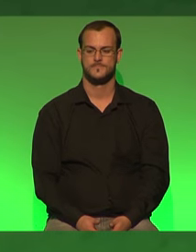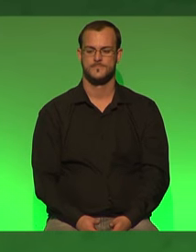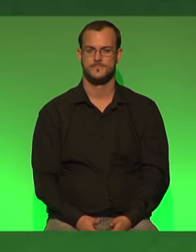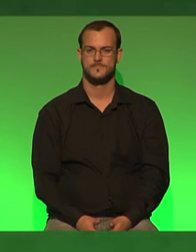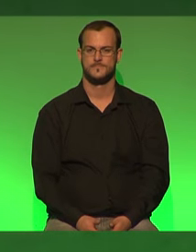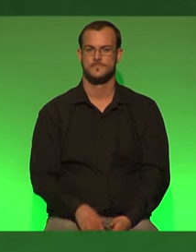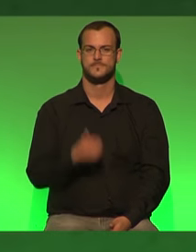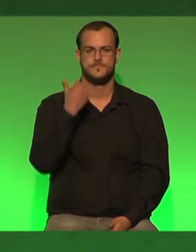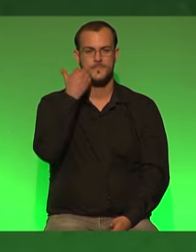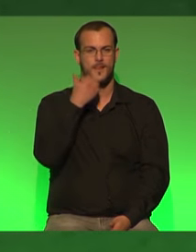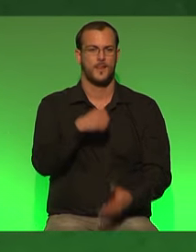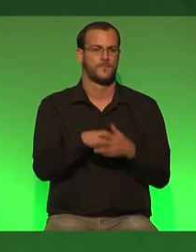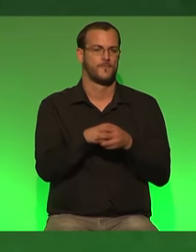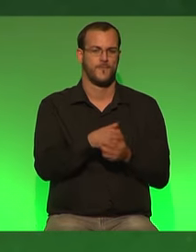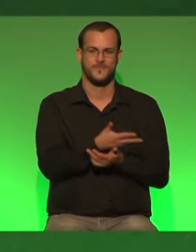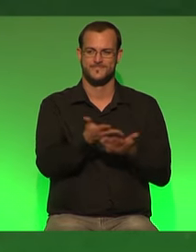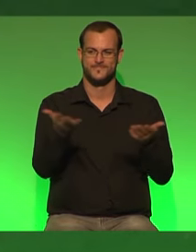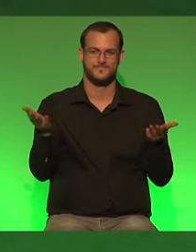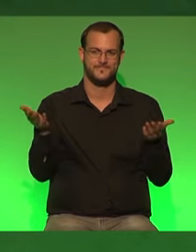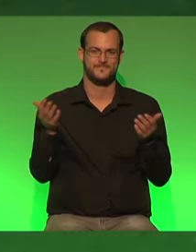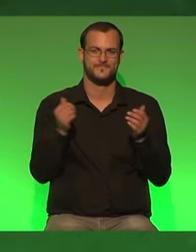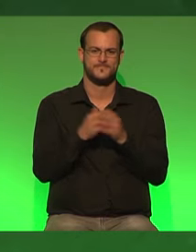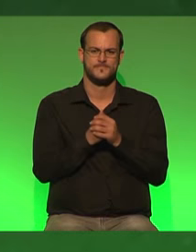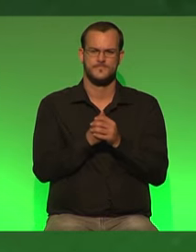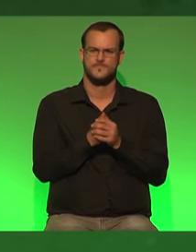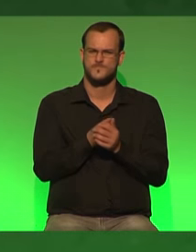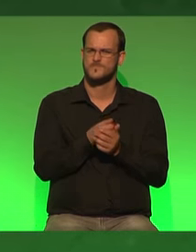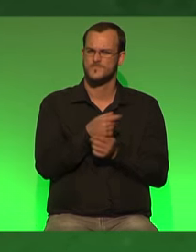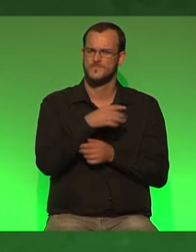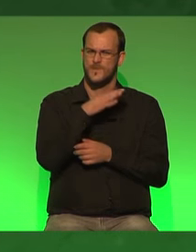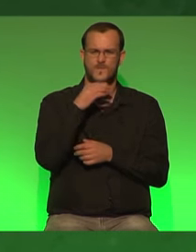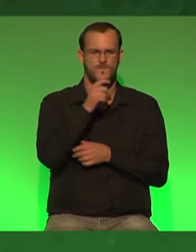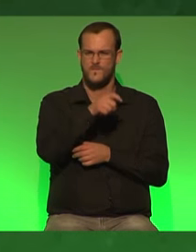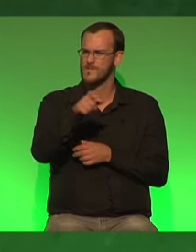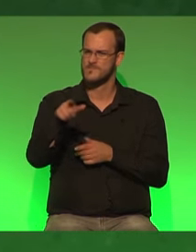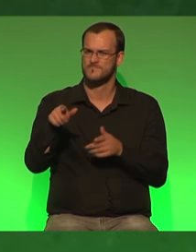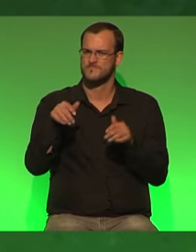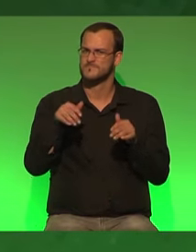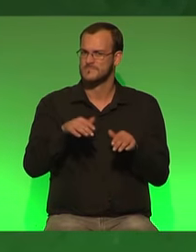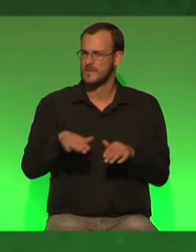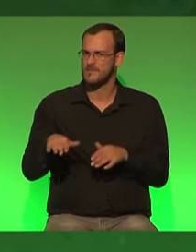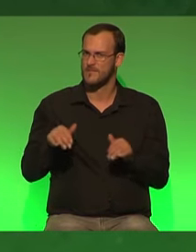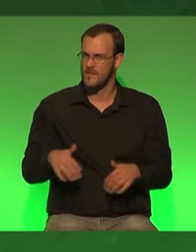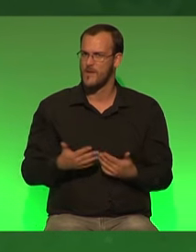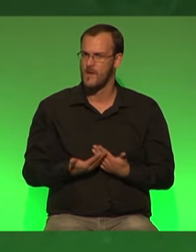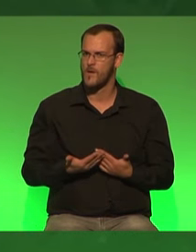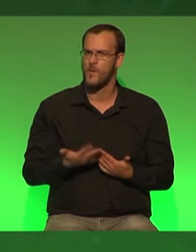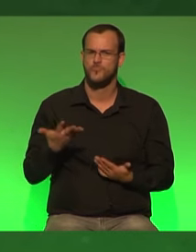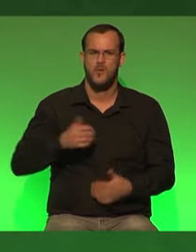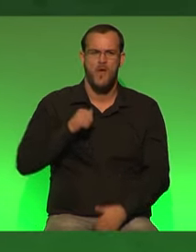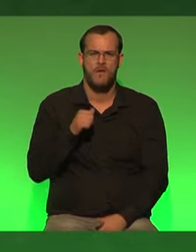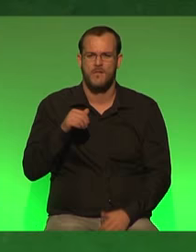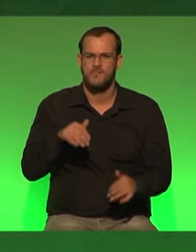liebe freundinnen und freunde viele von euch haben kinder oder sind vielleicht schon enkel